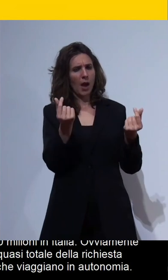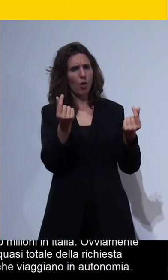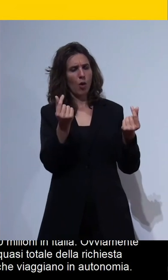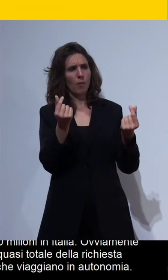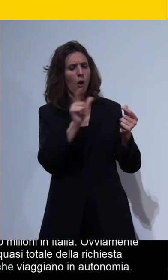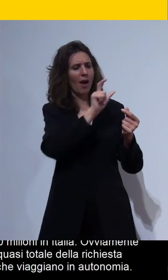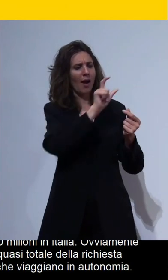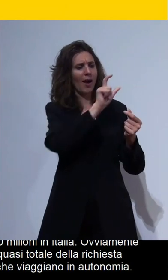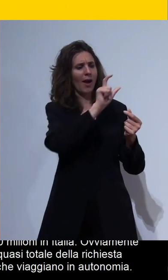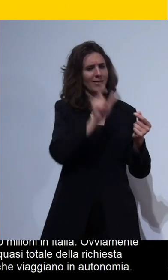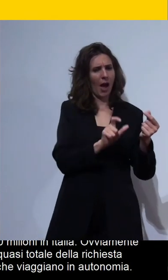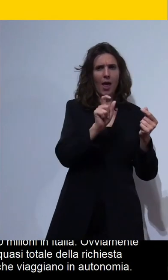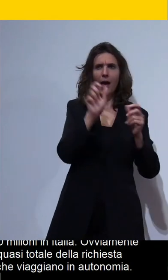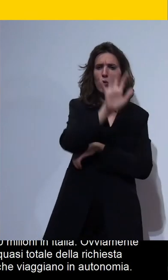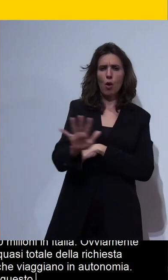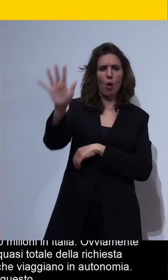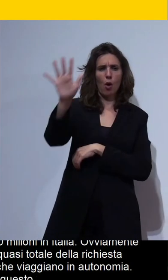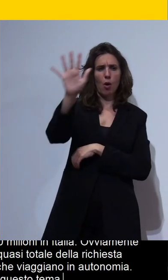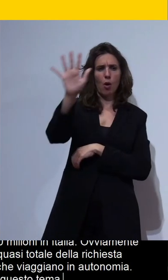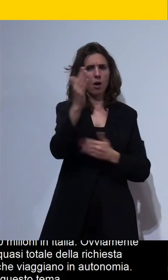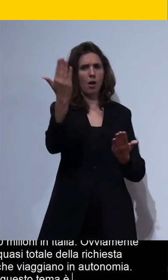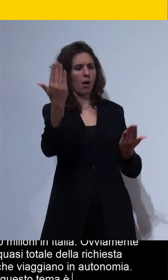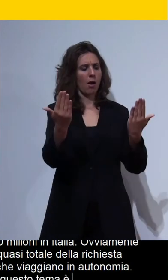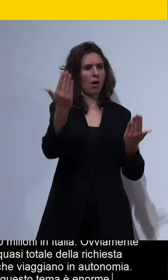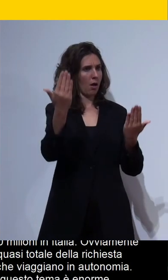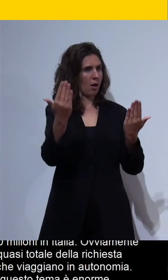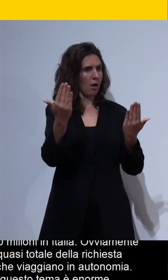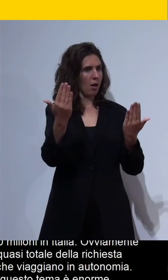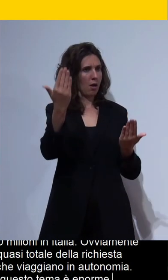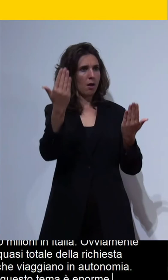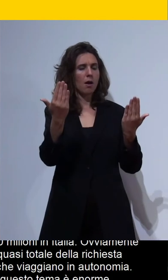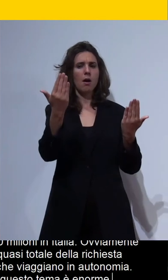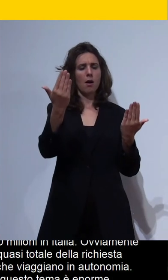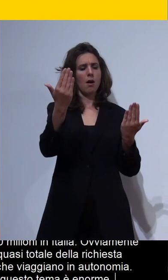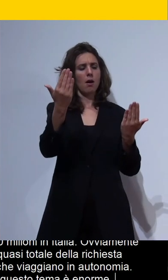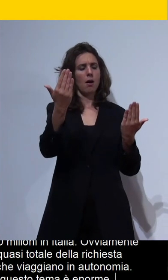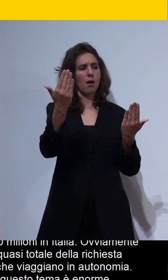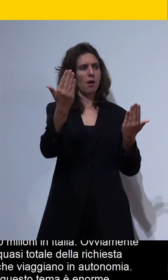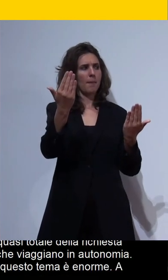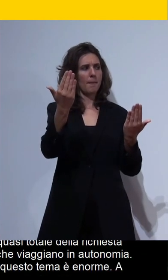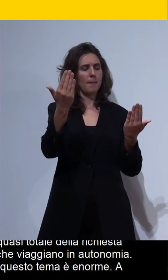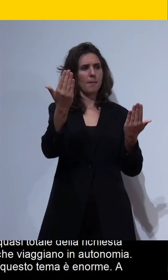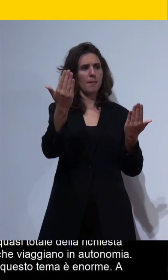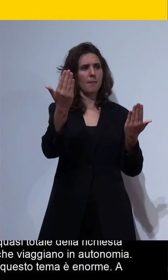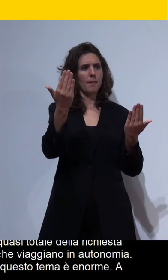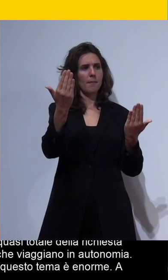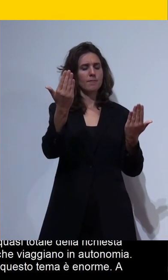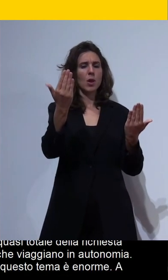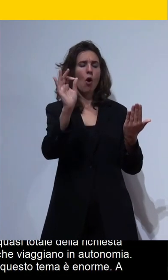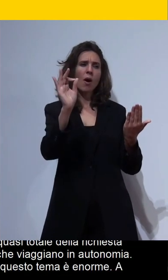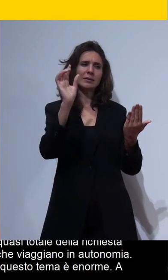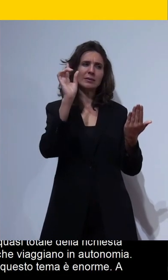europeo di questo tema è enorme ad esempio si stima